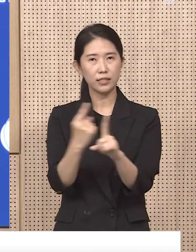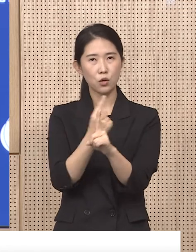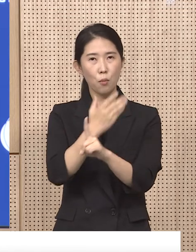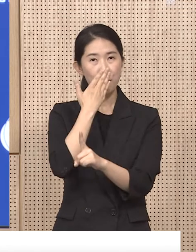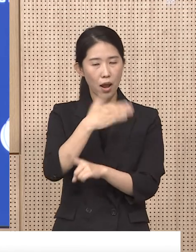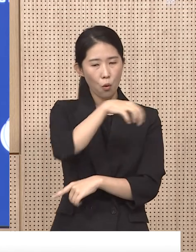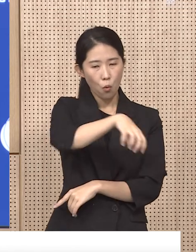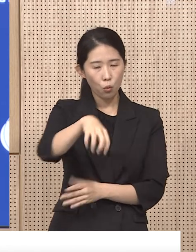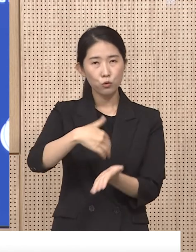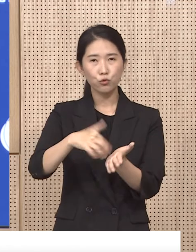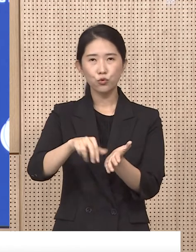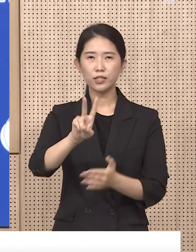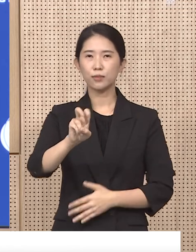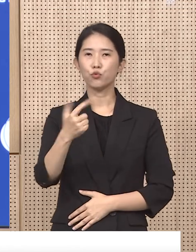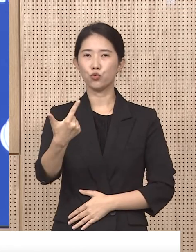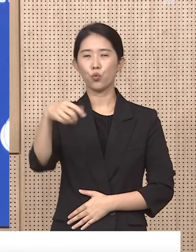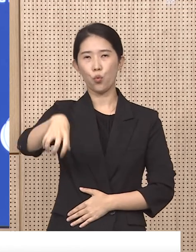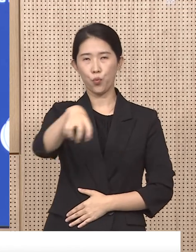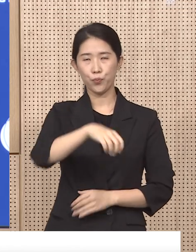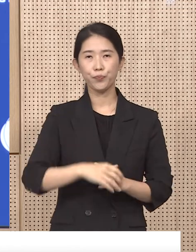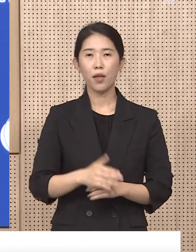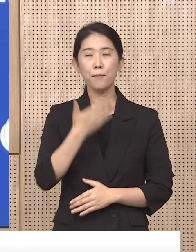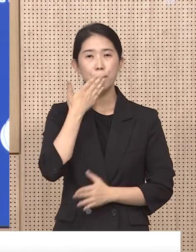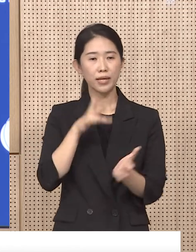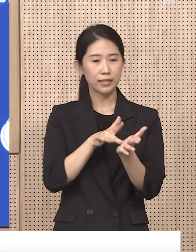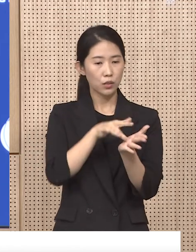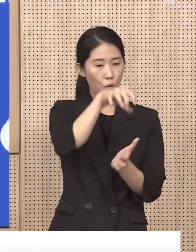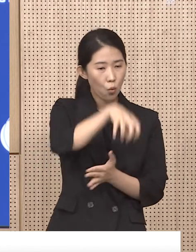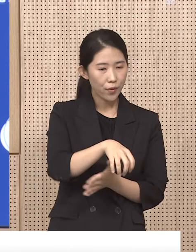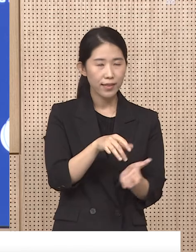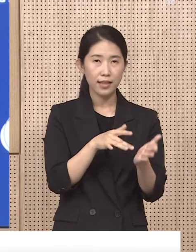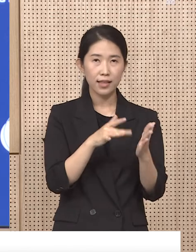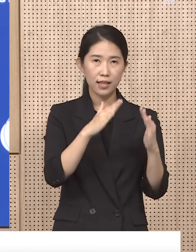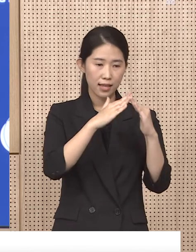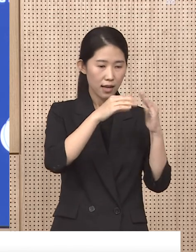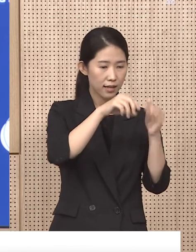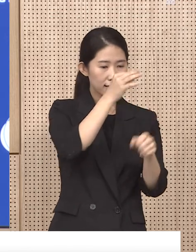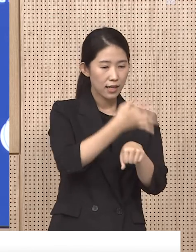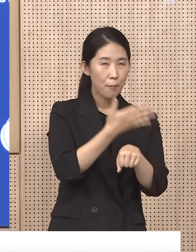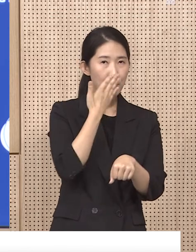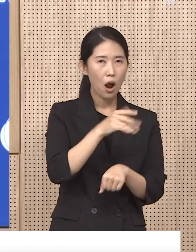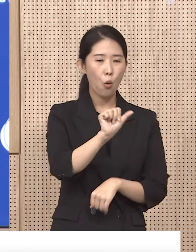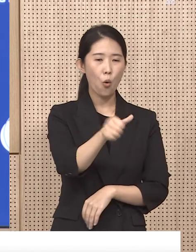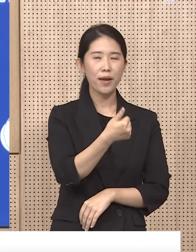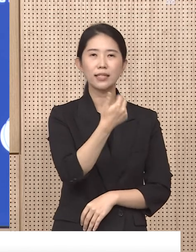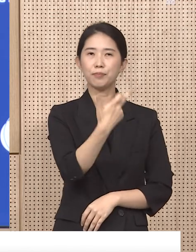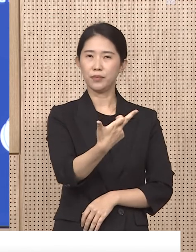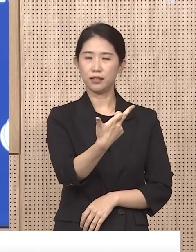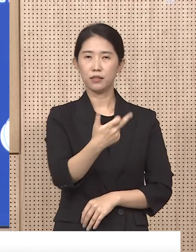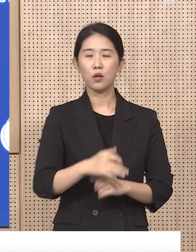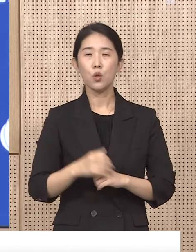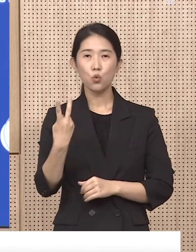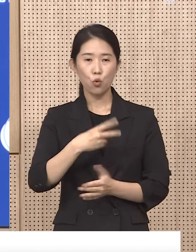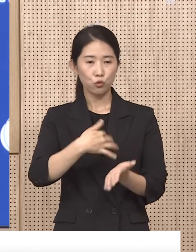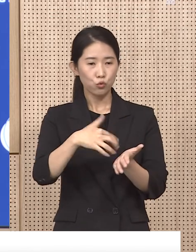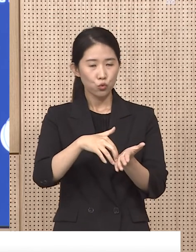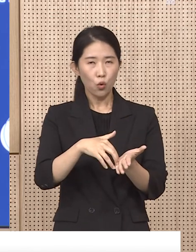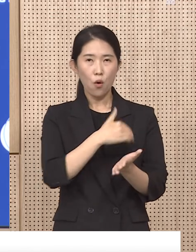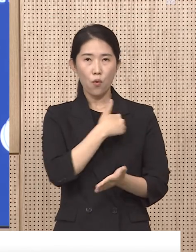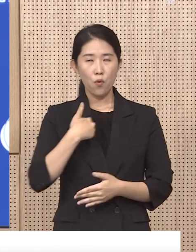,206개소입니다. 먹는 치료제 지정약국은 517개소이며 즉금성 확보를 위해